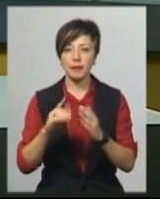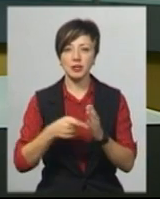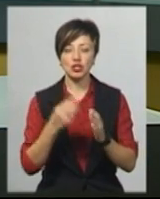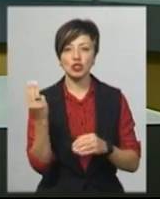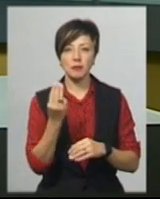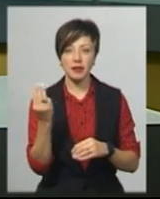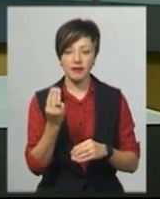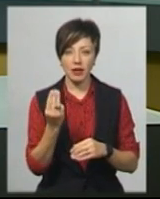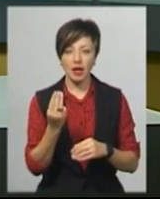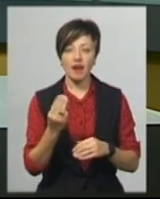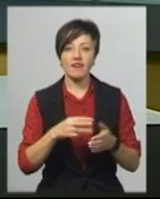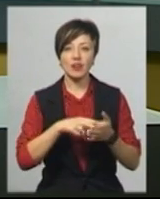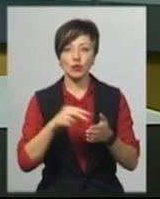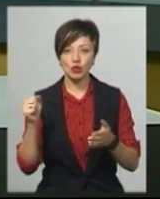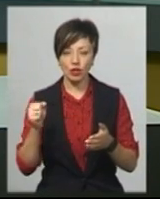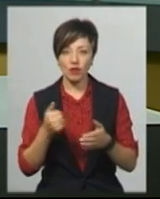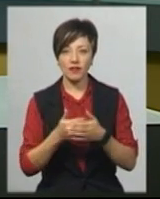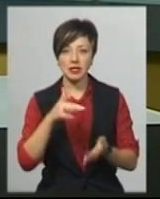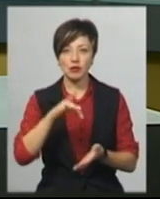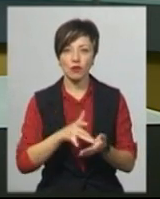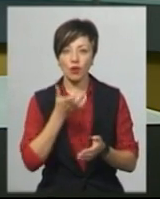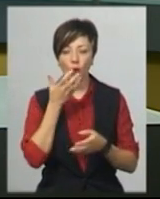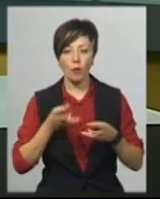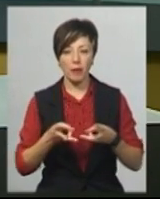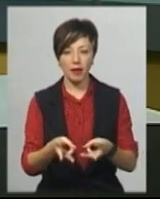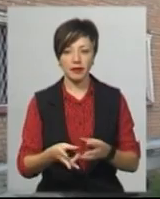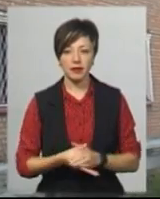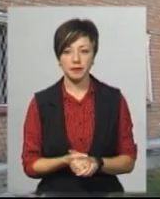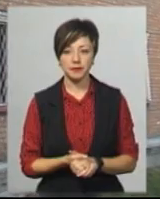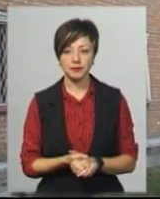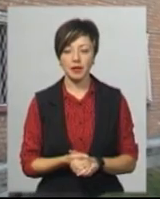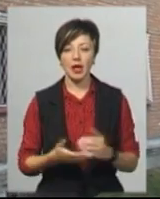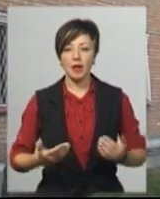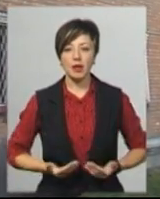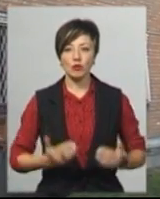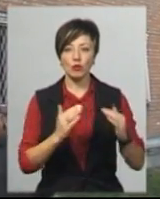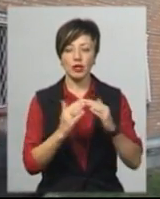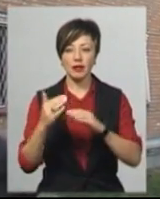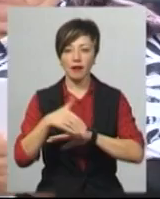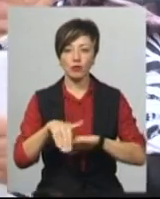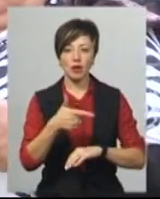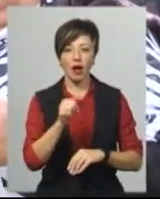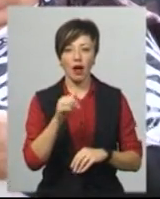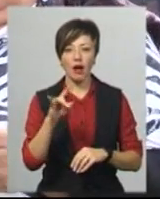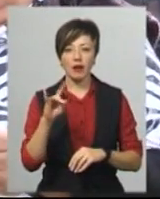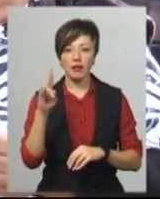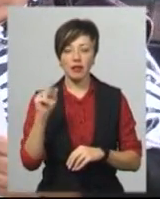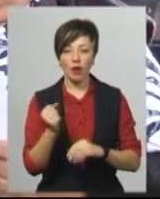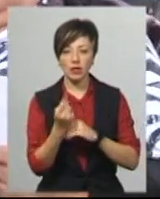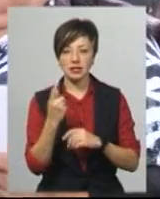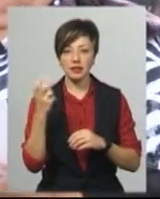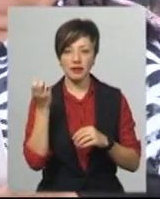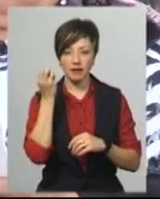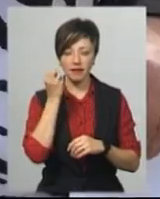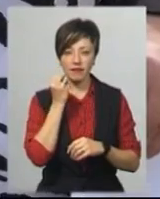ТОВ «Енергоінвест» відключило від централізованого опалення. Мешканцям будинків на вулиці Гагарі на 11 квітня цього